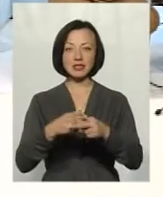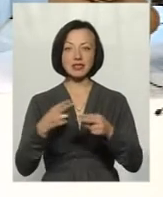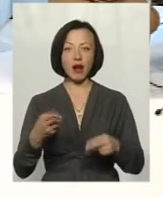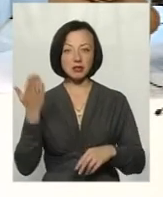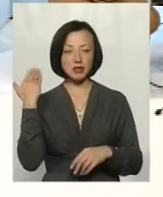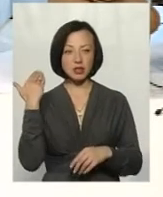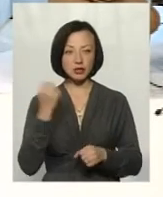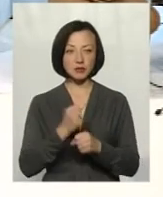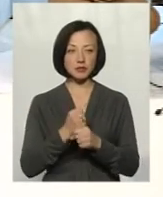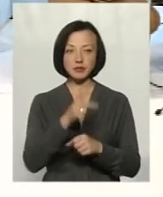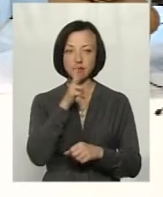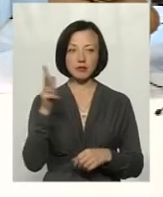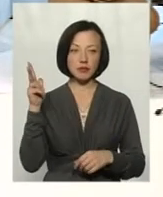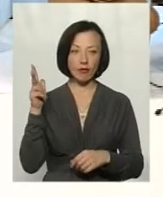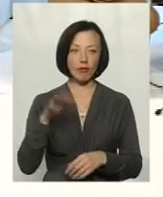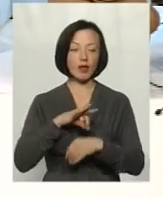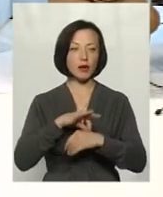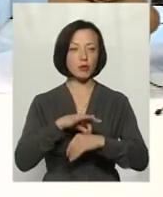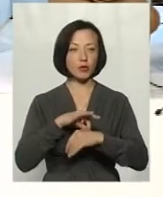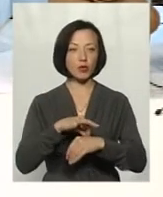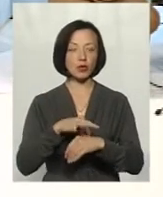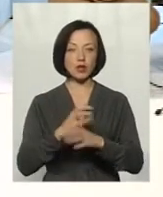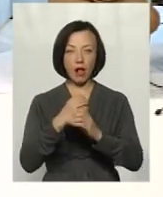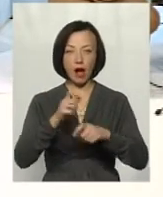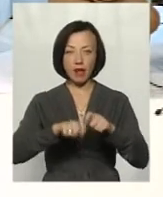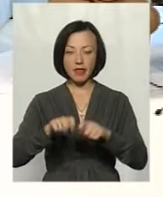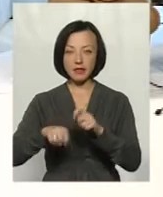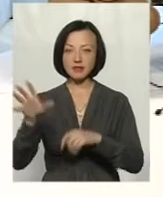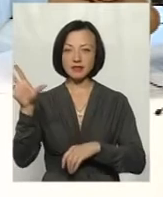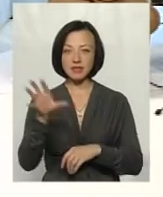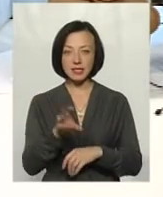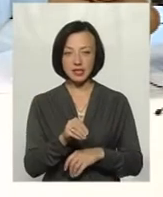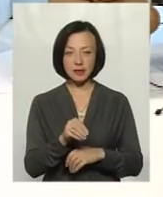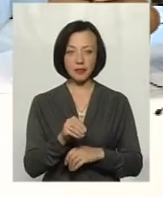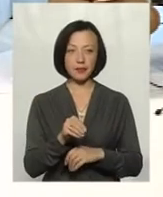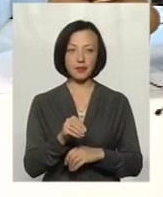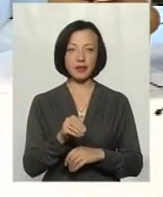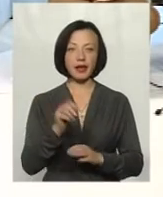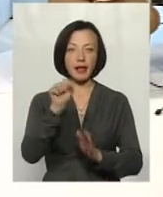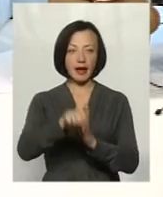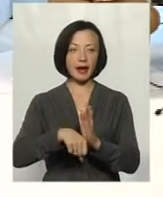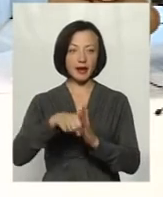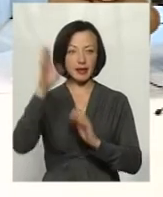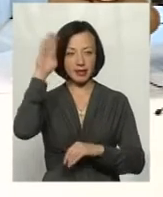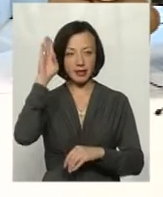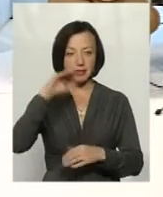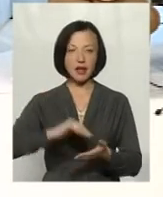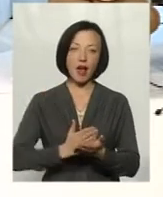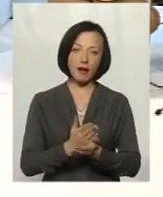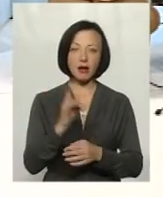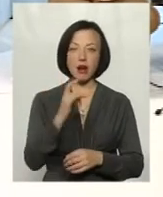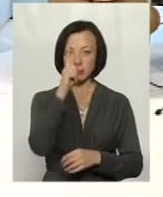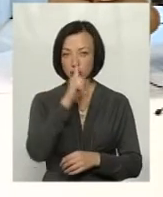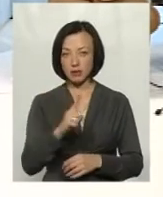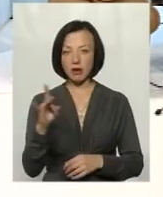реорганізації, три роки назад вона проводила аналізи всіх, скажімо, свіх криниць і на якість води, хоча б раз